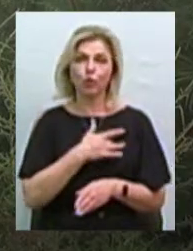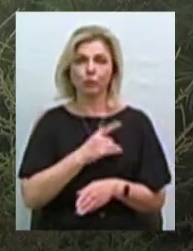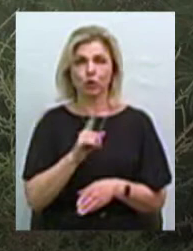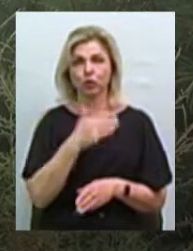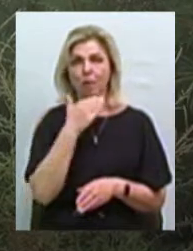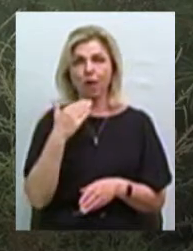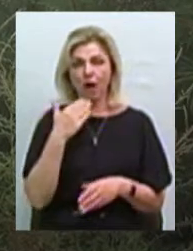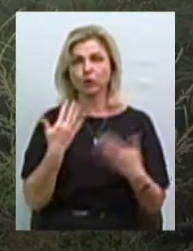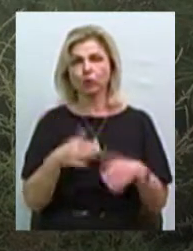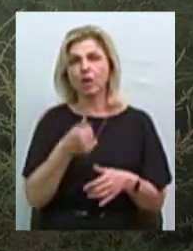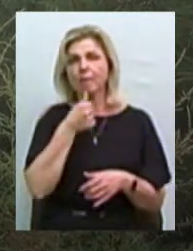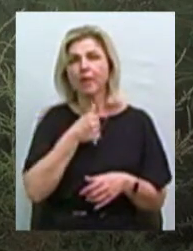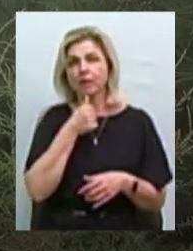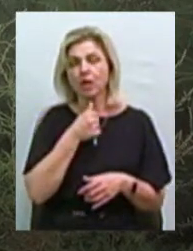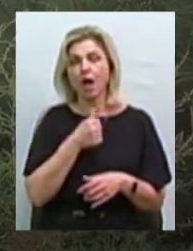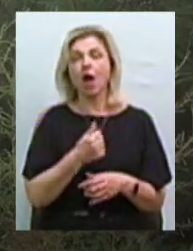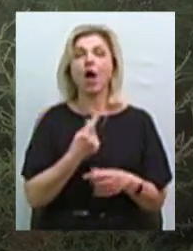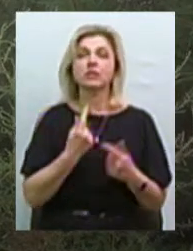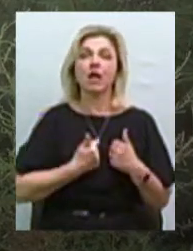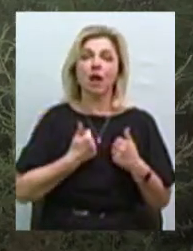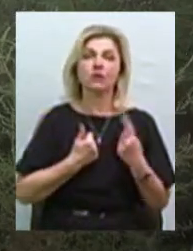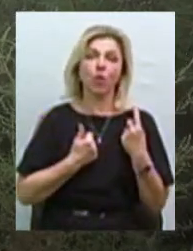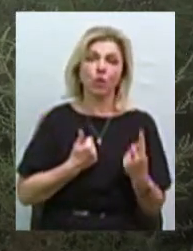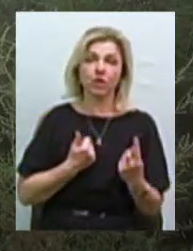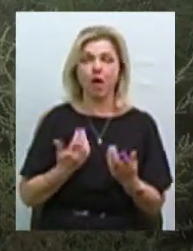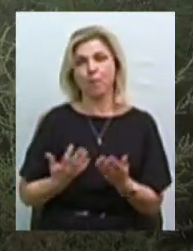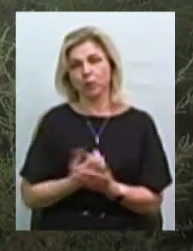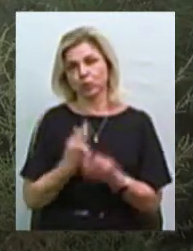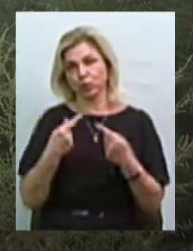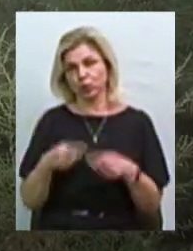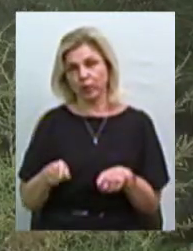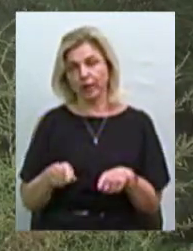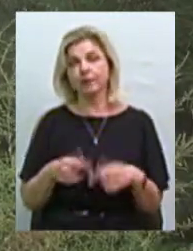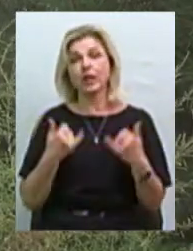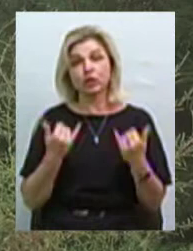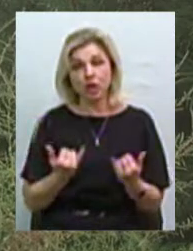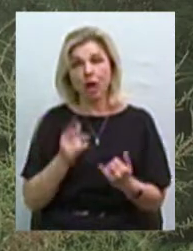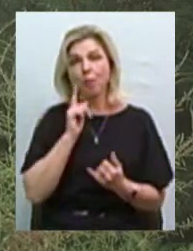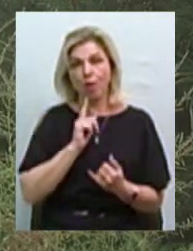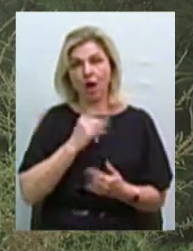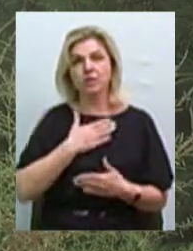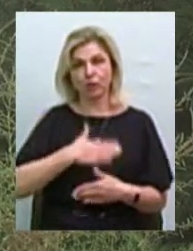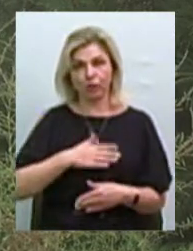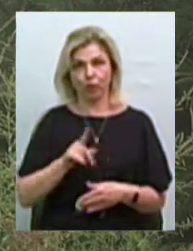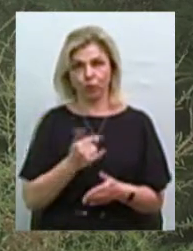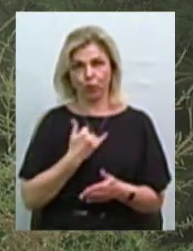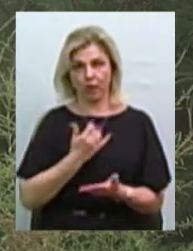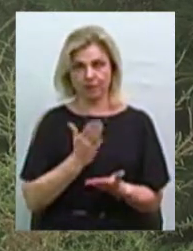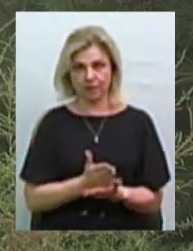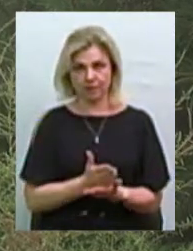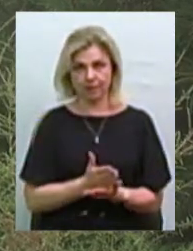пережито, робимо одне, а виходить друге, отримую. Поки що на той момент ми задоволені від того, що в нас є. Ми отримуємо